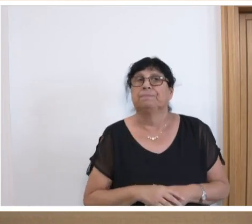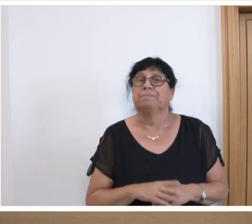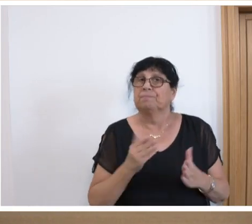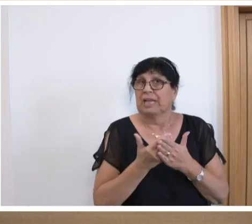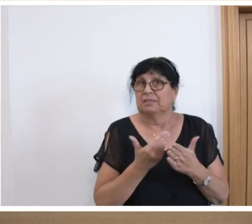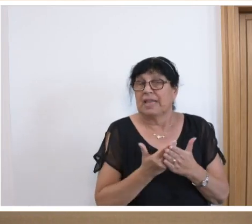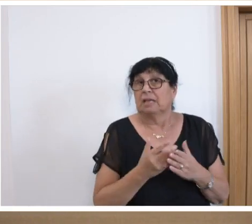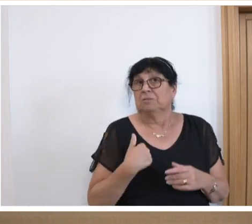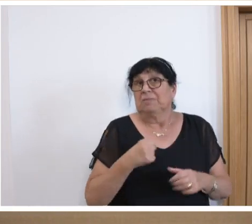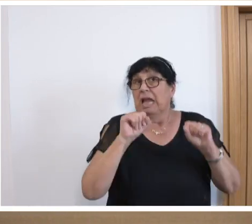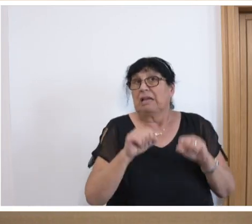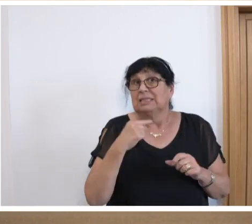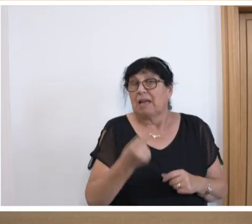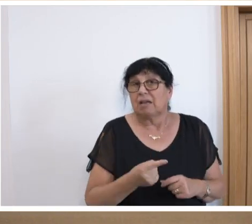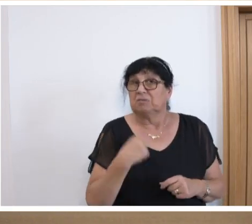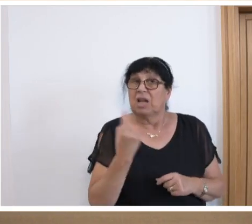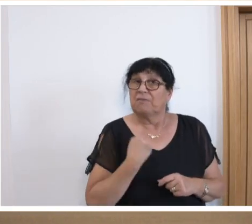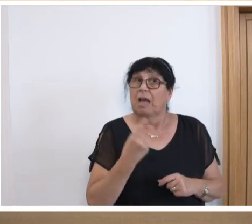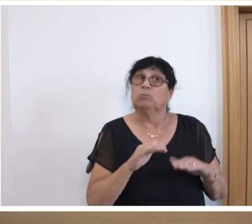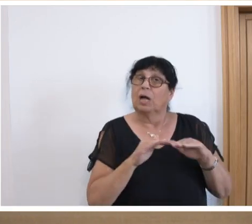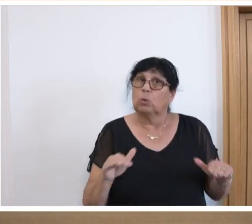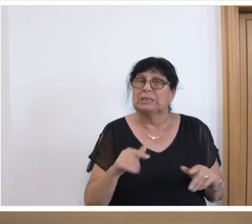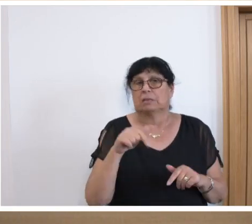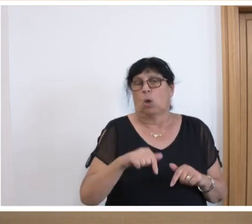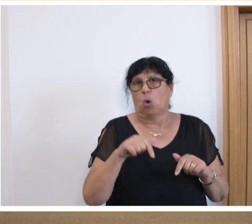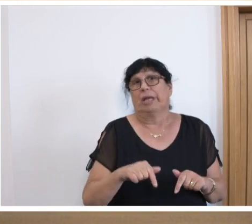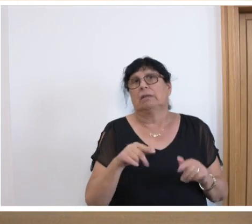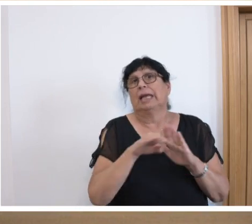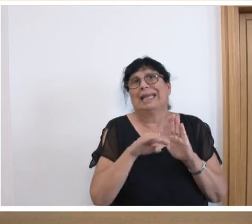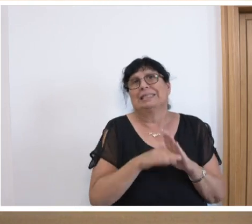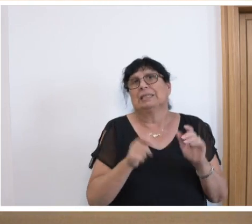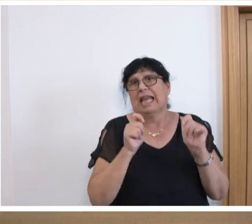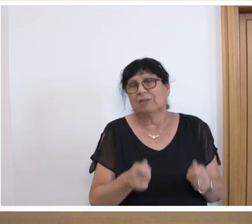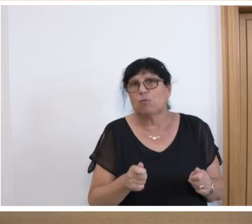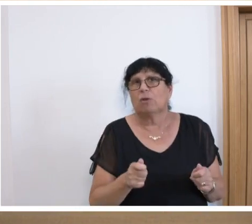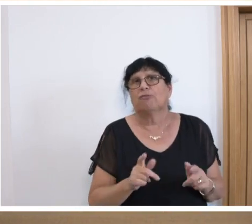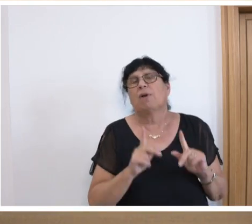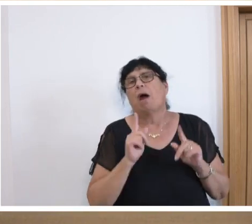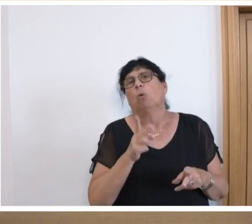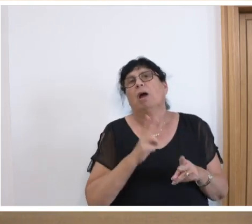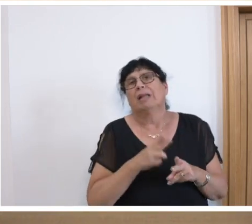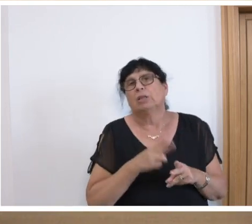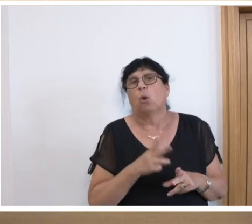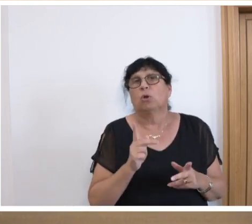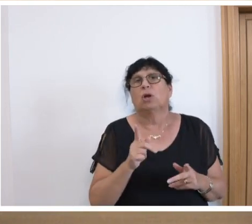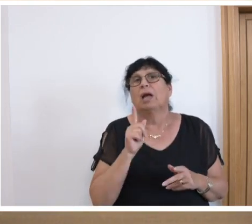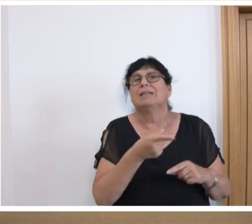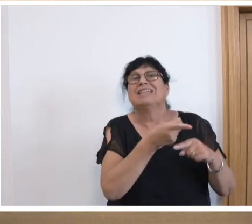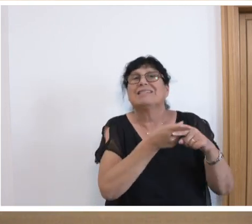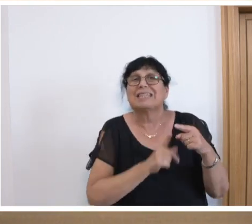Deswegen kann ich sagen, dass wir vom Grundsatz den heutigen Gesetzentwurf, der ja auch noch in